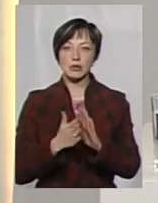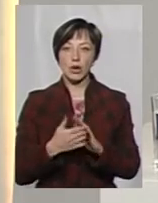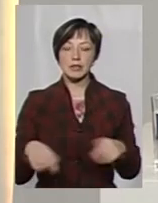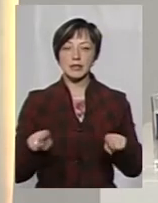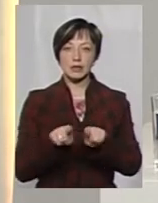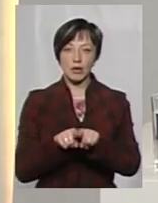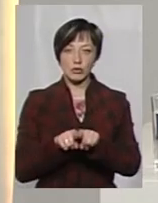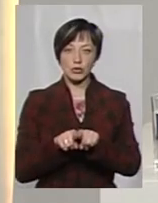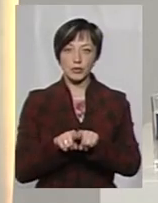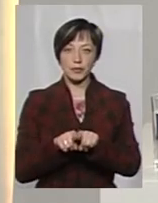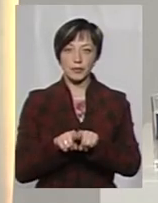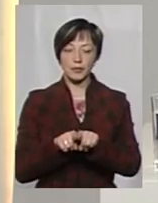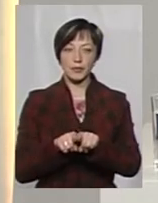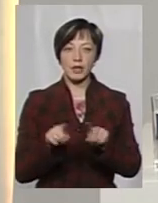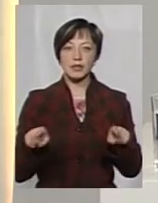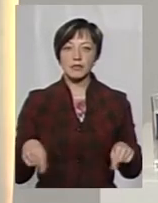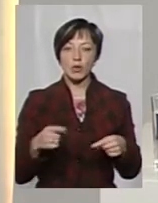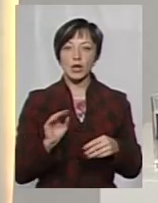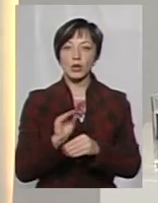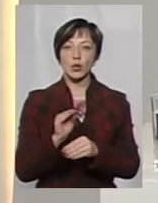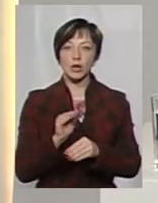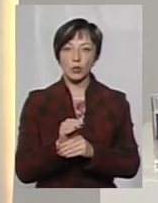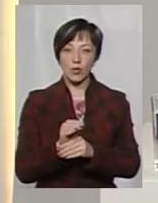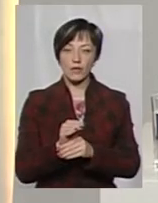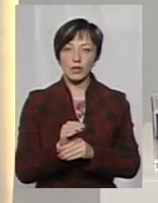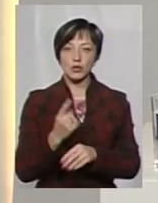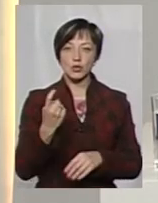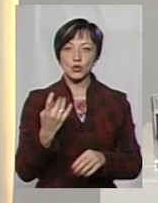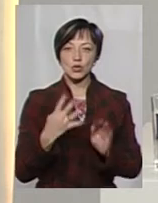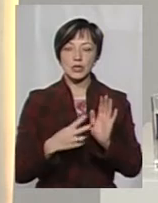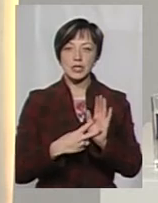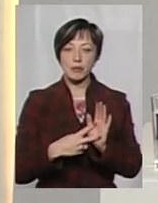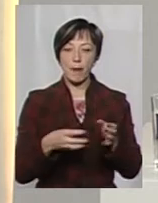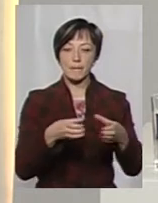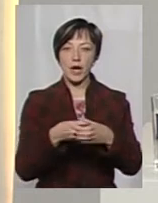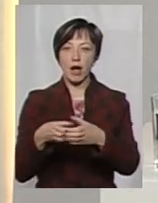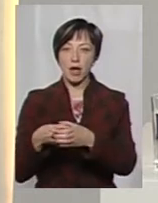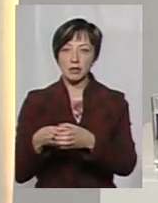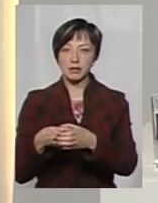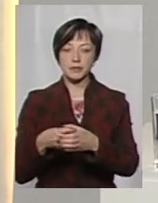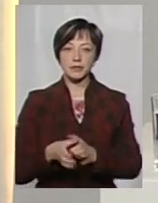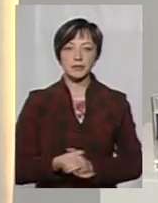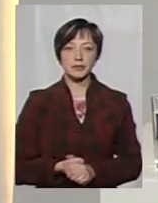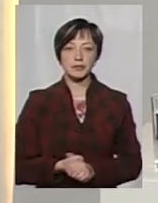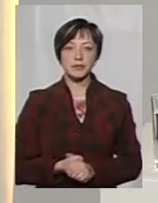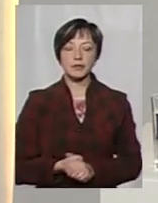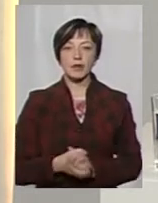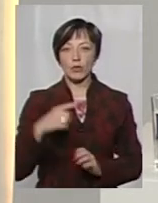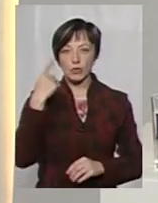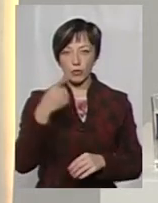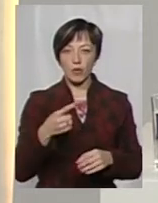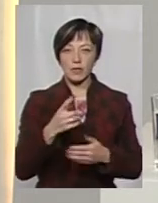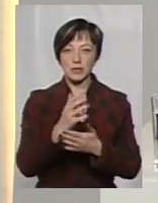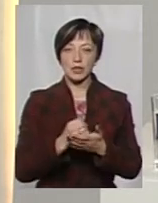також створено додаткові 147 бригади з особовим складом